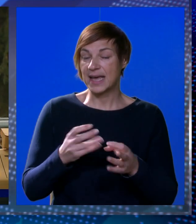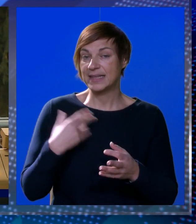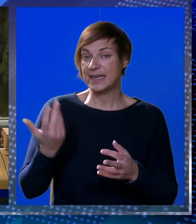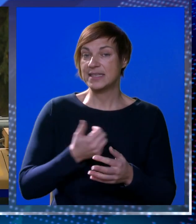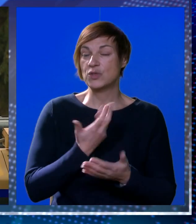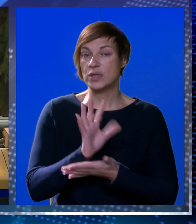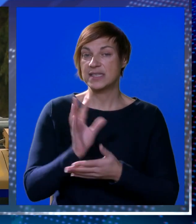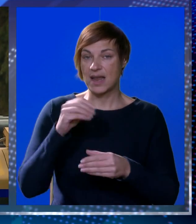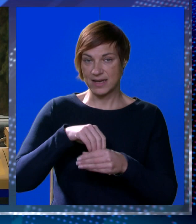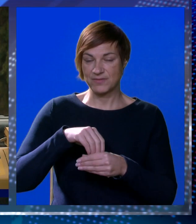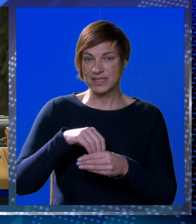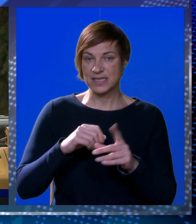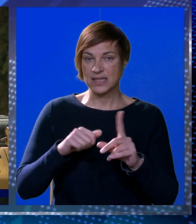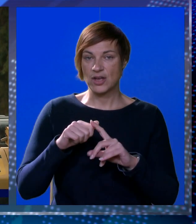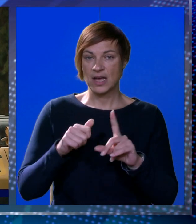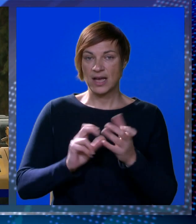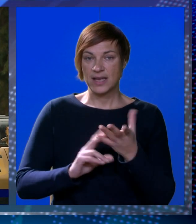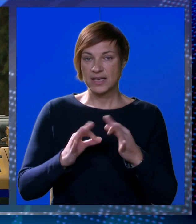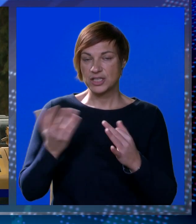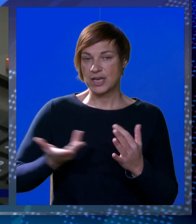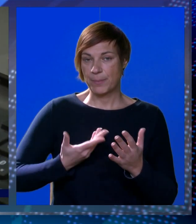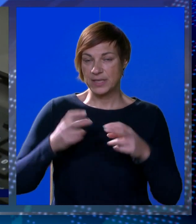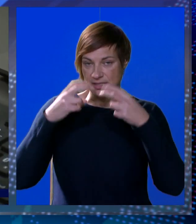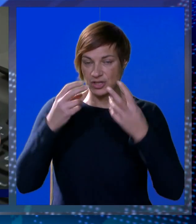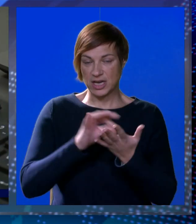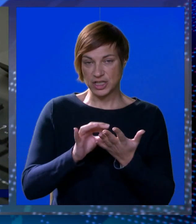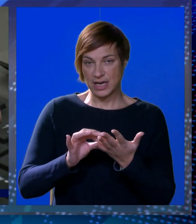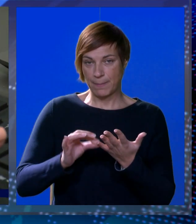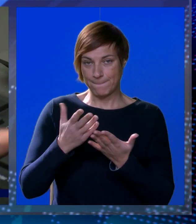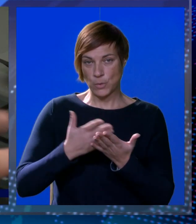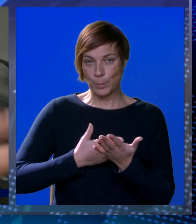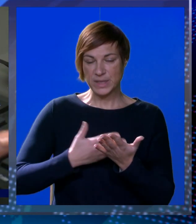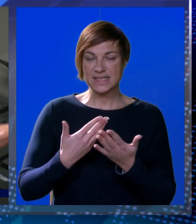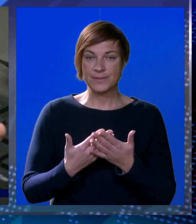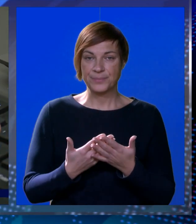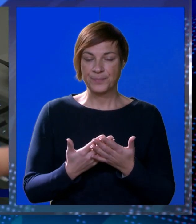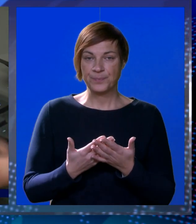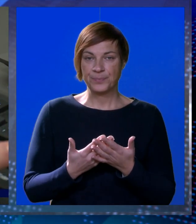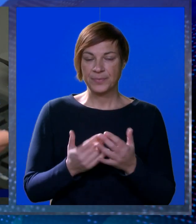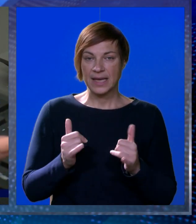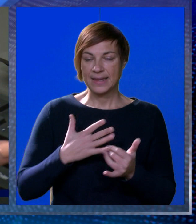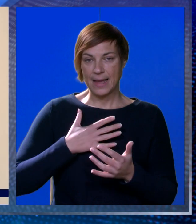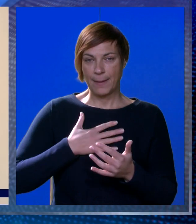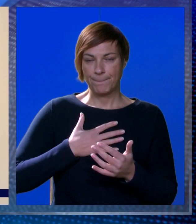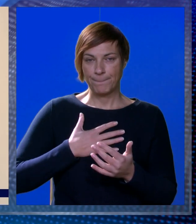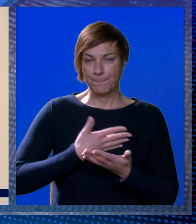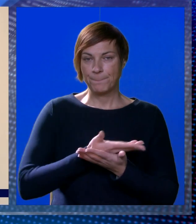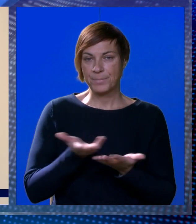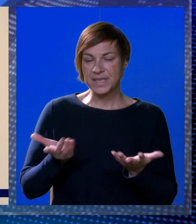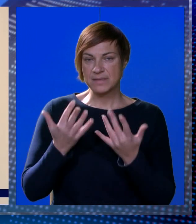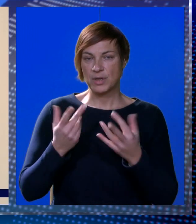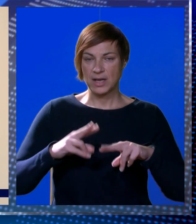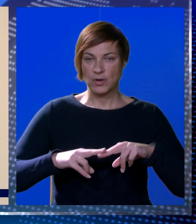na njihovoj adresu od strane investitora Luke Kajića pristigao traženi popis. Da, mi smo